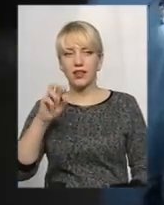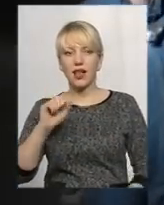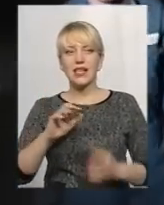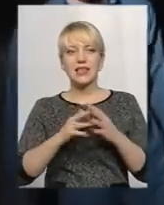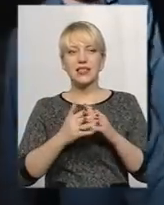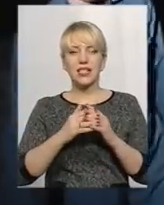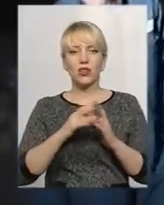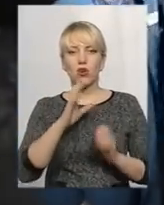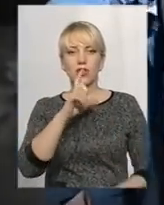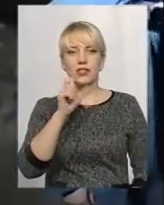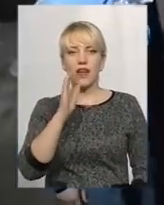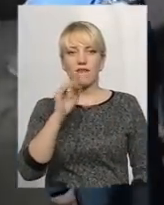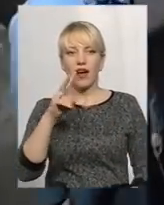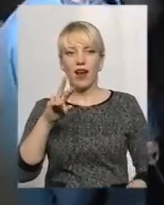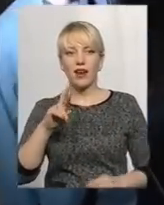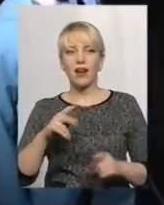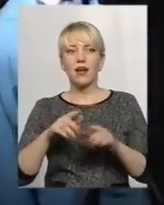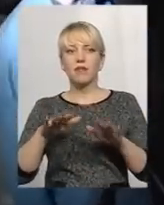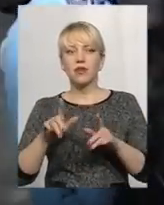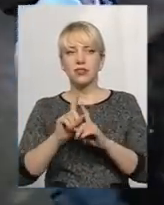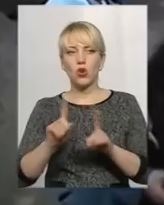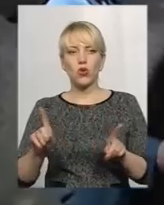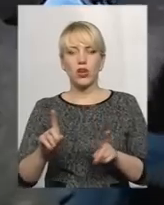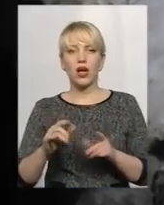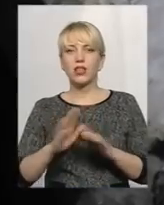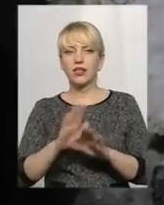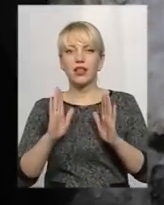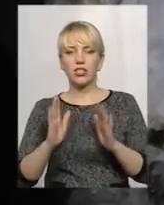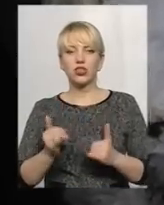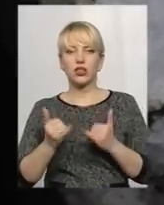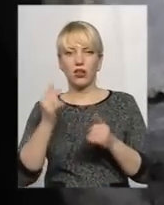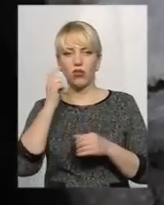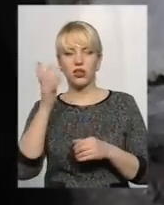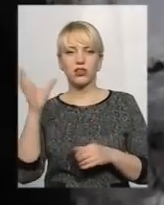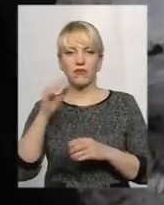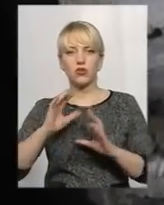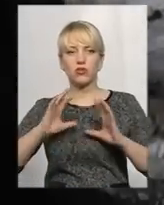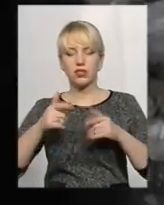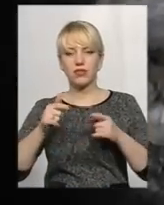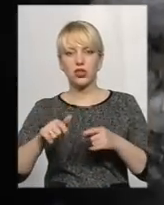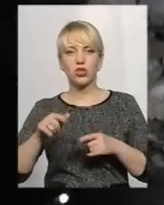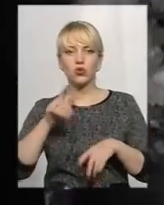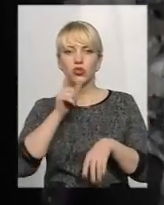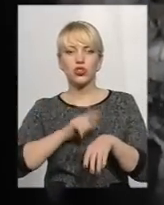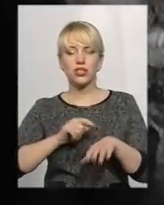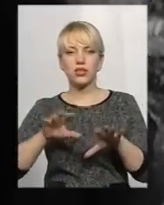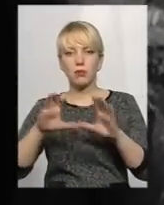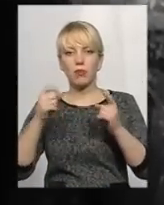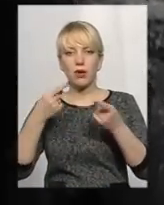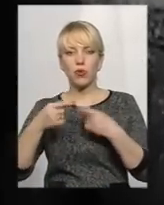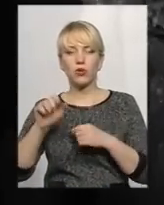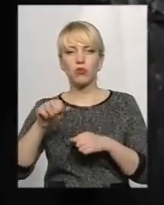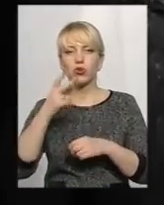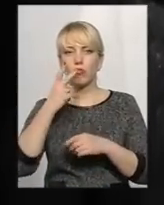району Місце унікальне не лише для України, а й для всього світу Інший вимір, де навіть час сприймається інакше Де можна побачити,